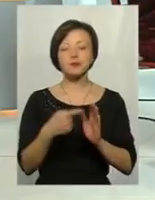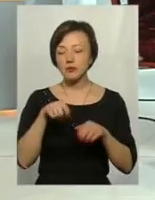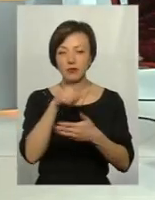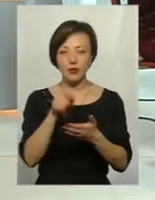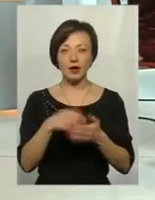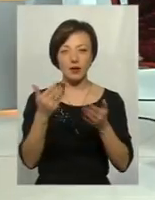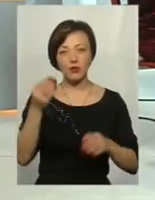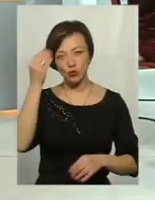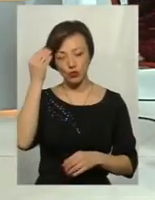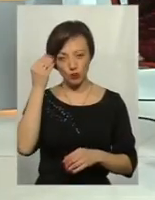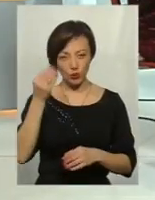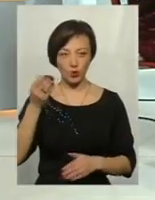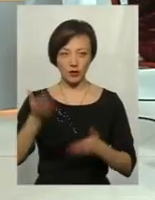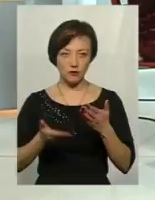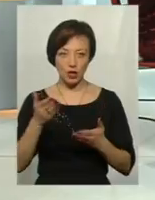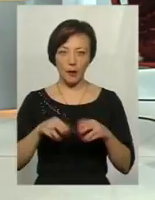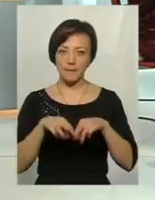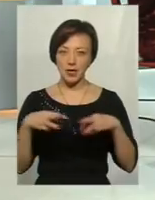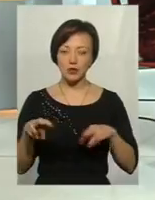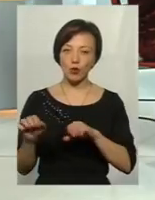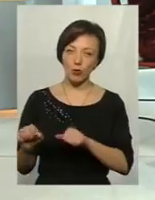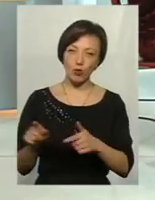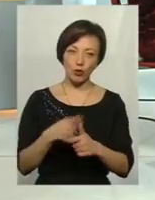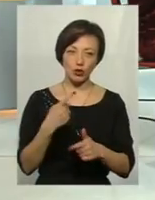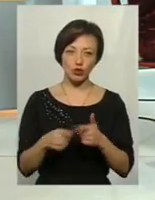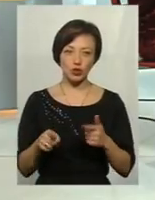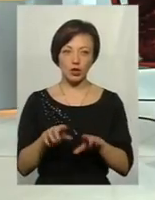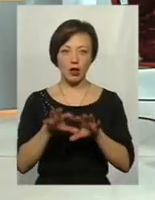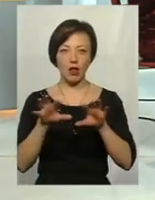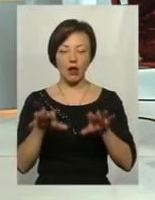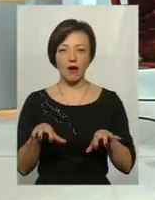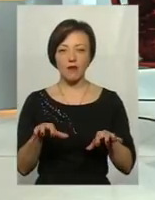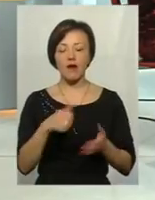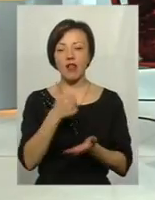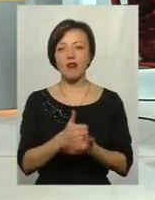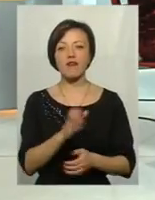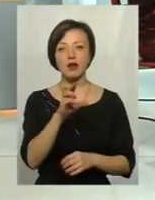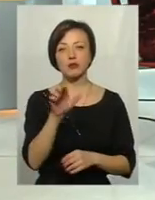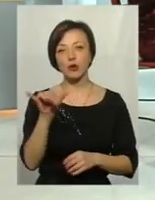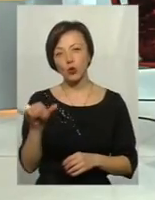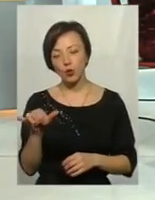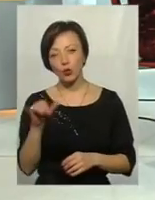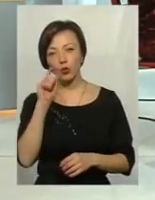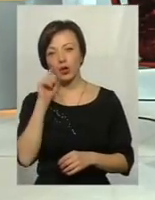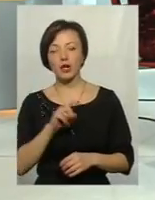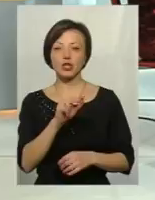міністр оборони, чи голова Служби безпеки України, чи